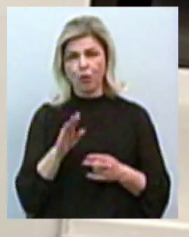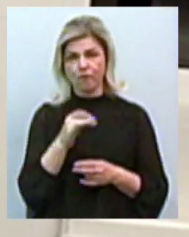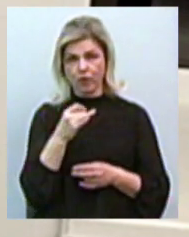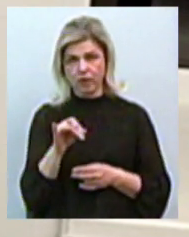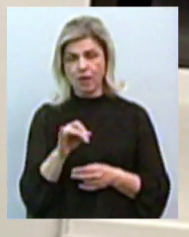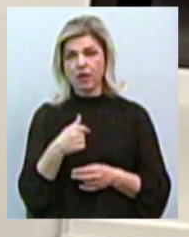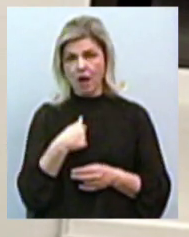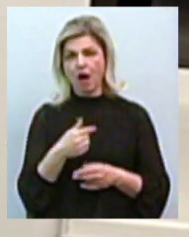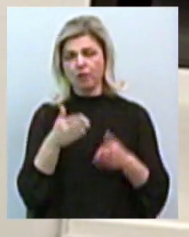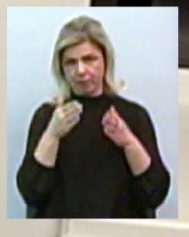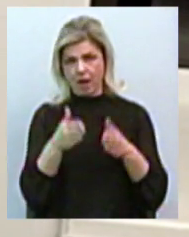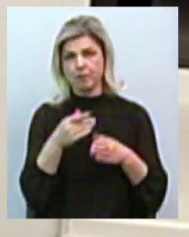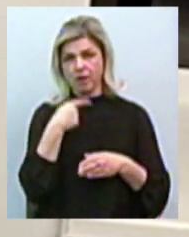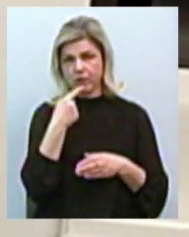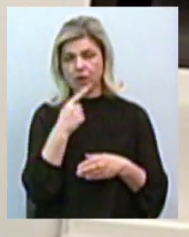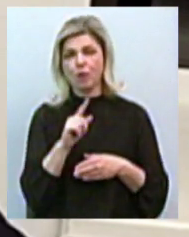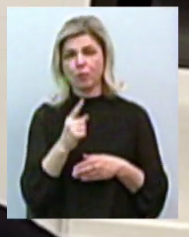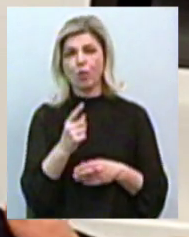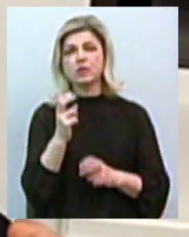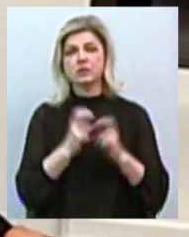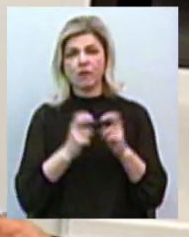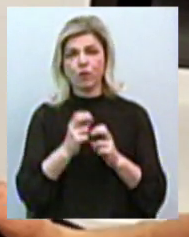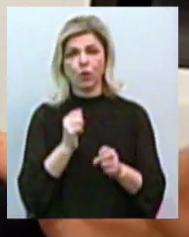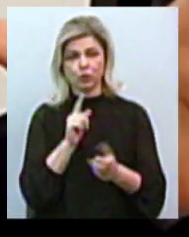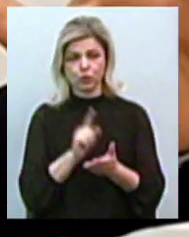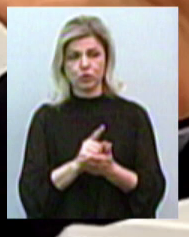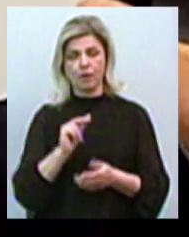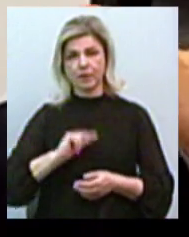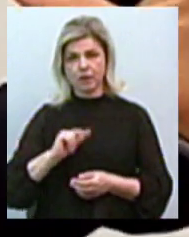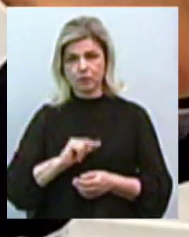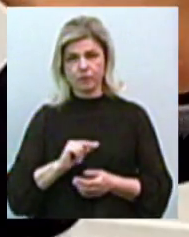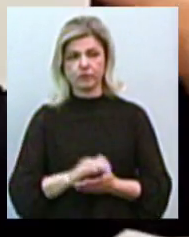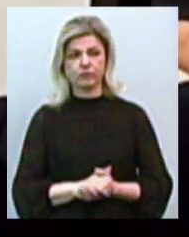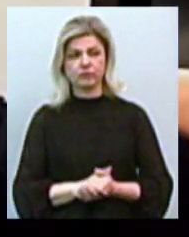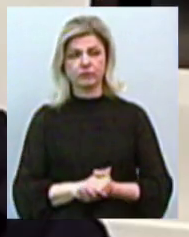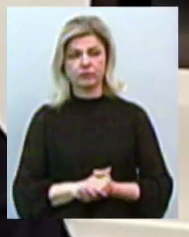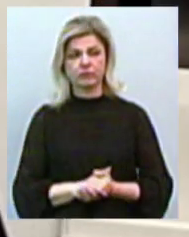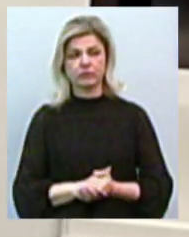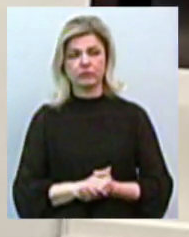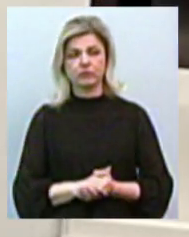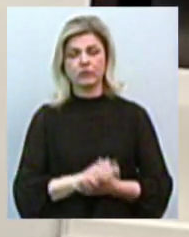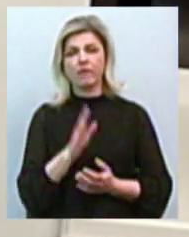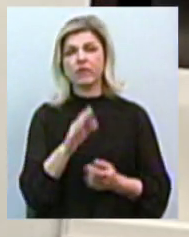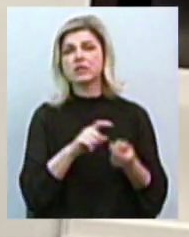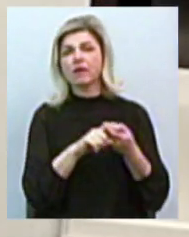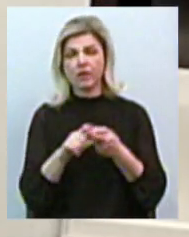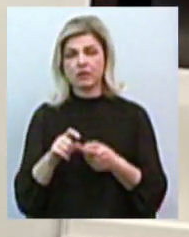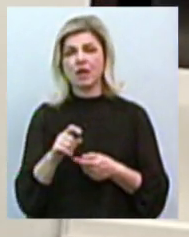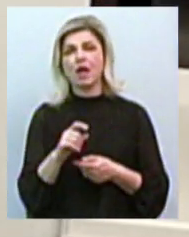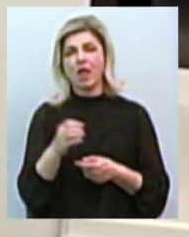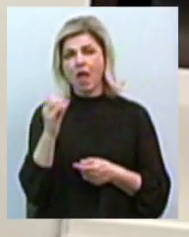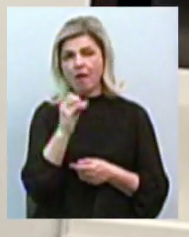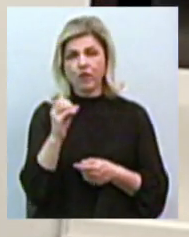Тому що завод може працювати, якщо ми його тільки зуміємо завести в європейську кооперацію судно-путівної індустрії.